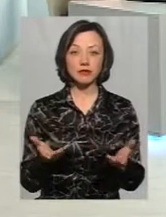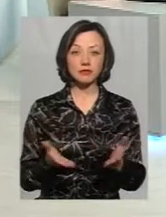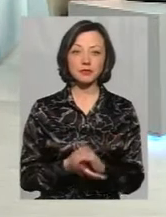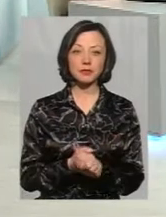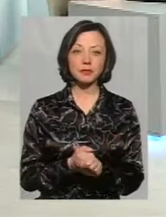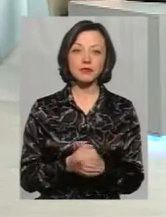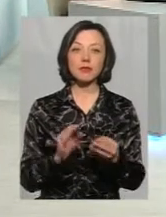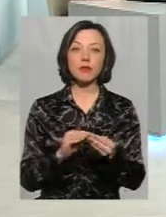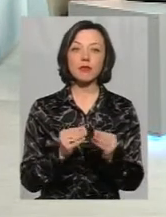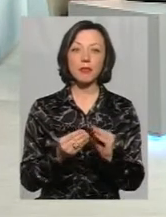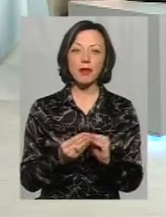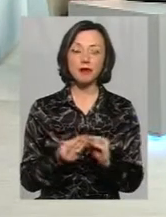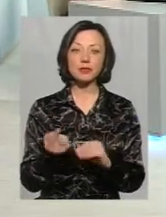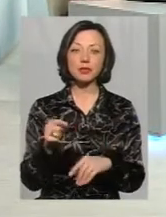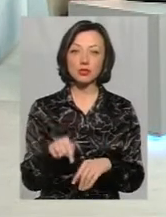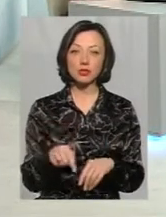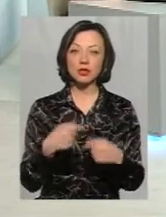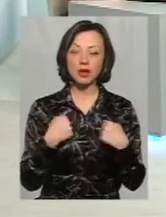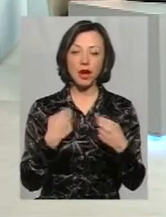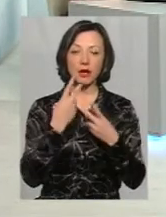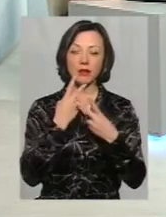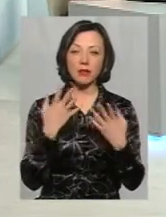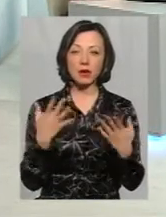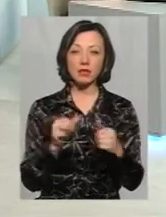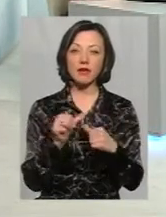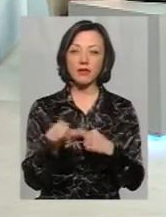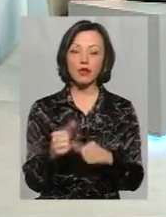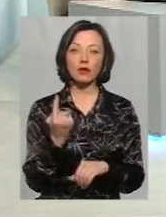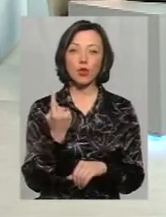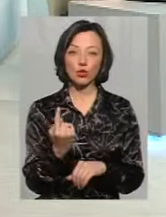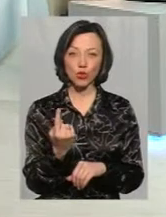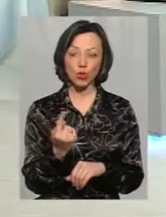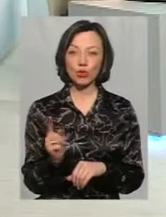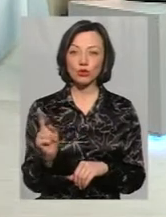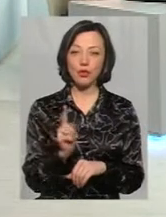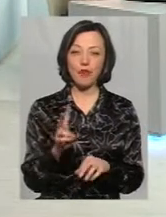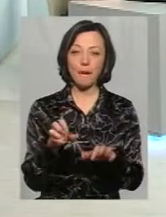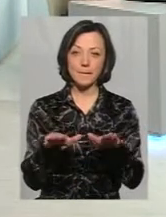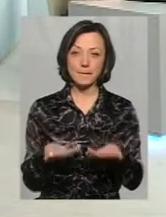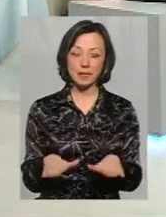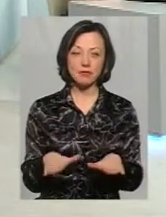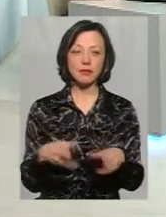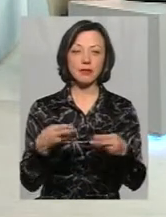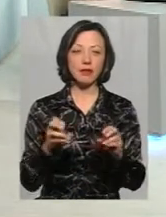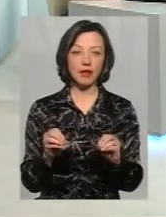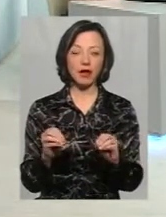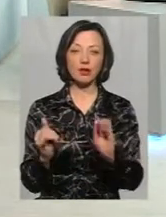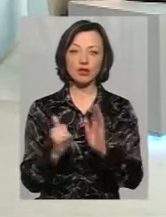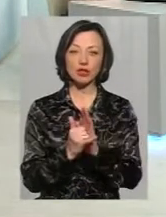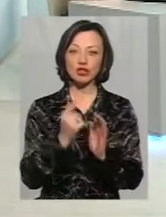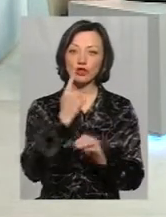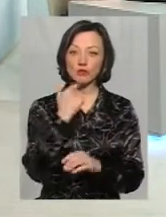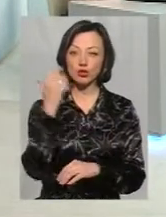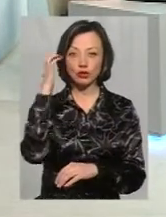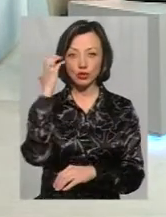Проблеми тут я так само не бачу, за винятком одного, що на місці, де вивішили червоно-чорні прапори,